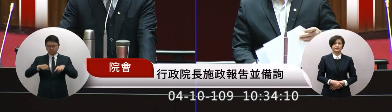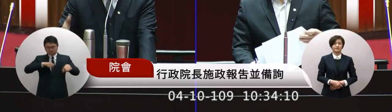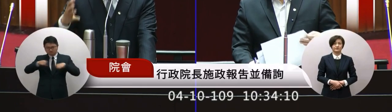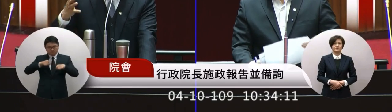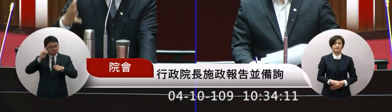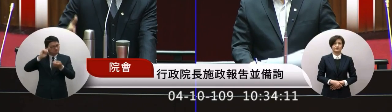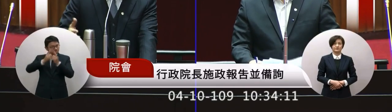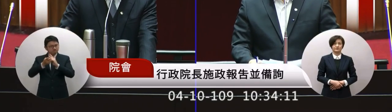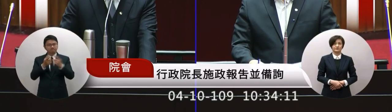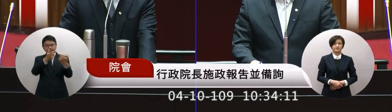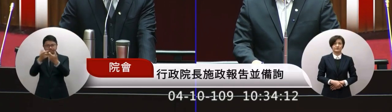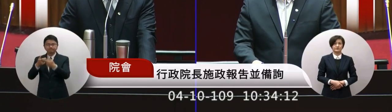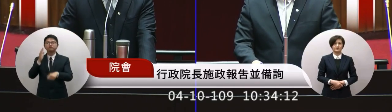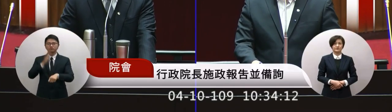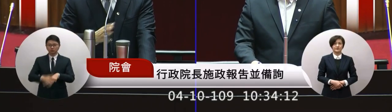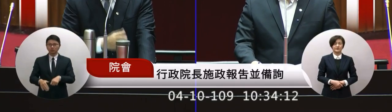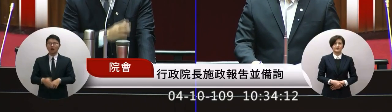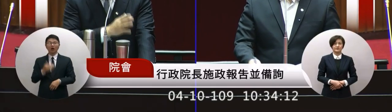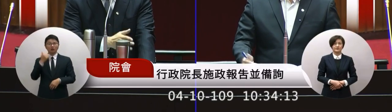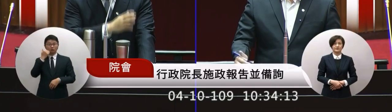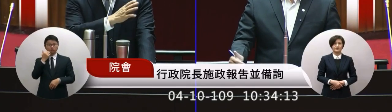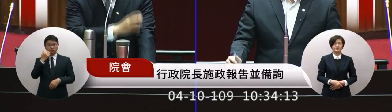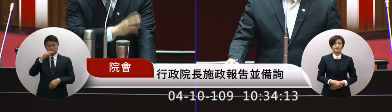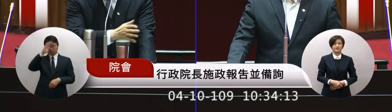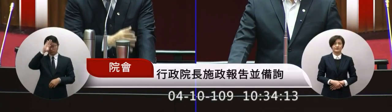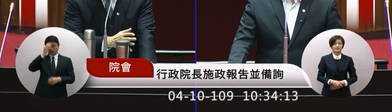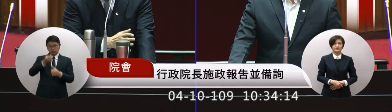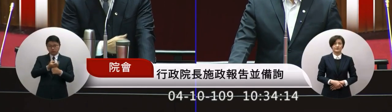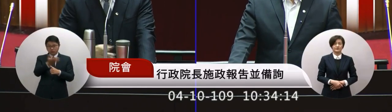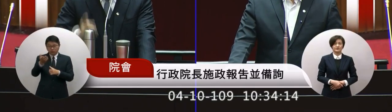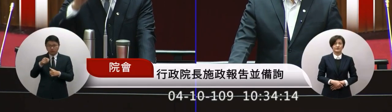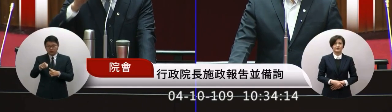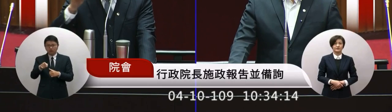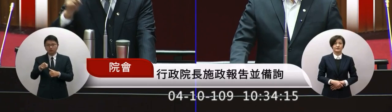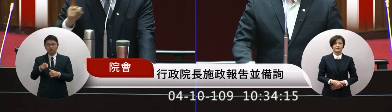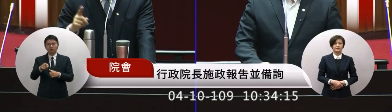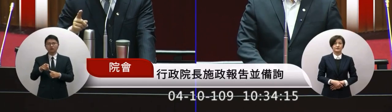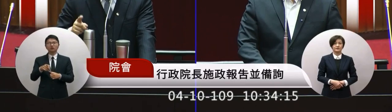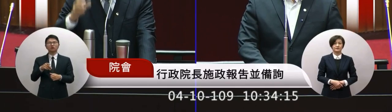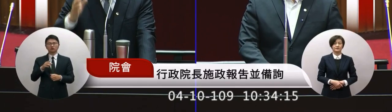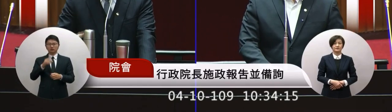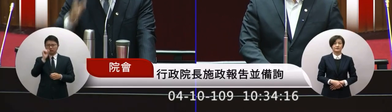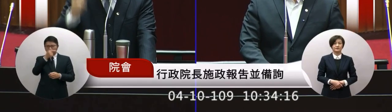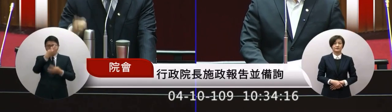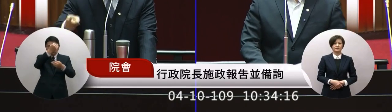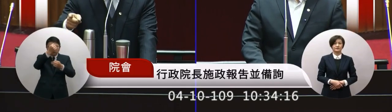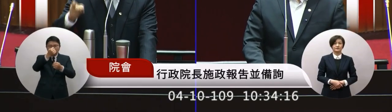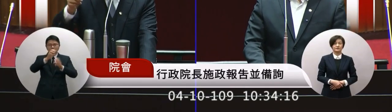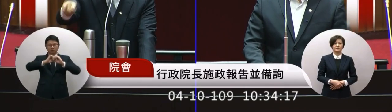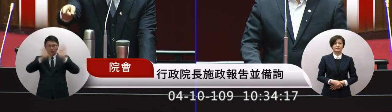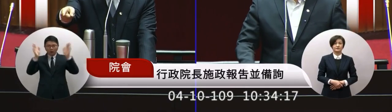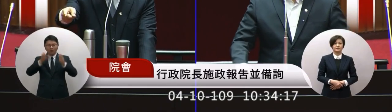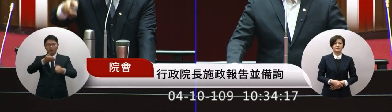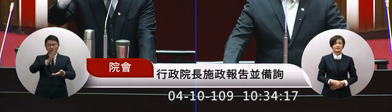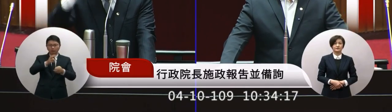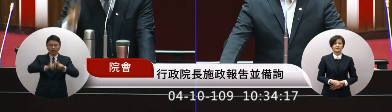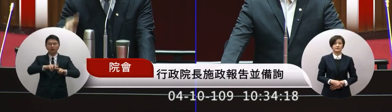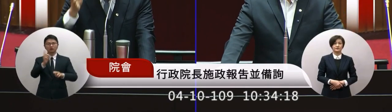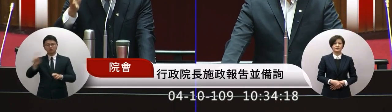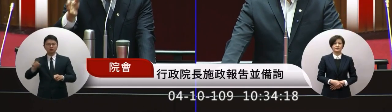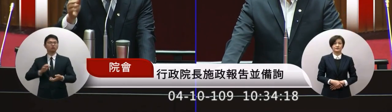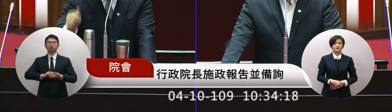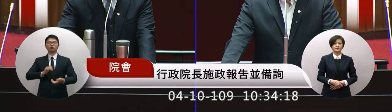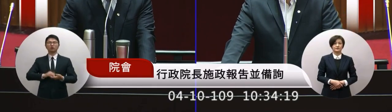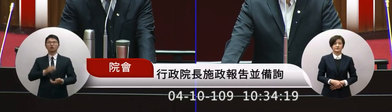萬一如果疫情有怎麼樣也不一定是哪一天才宣布怎樣而是隨時就要宣布